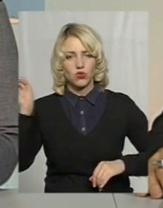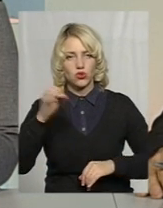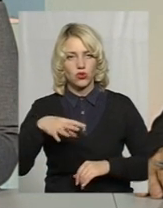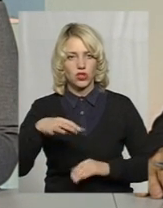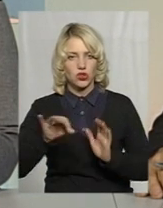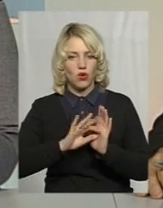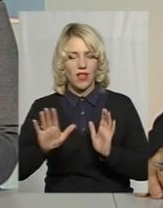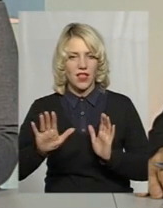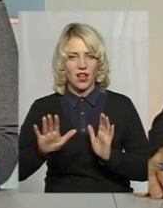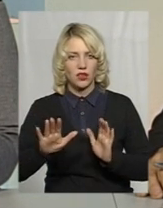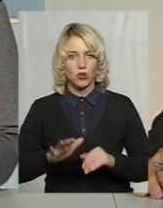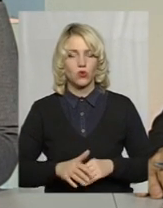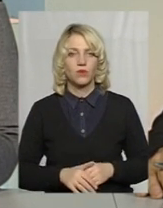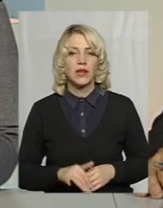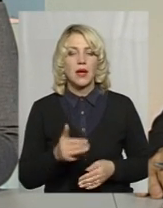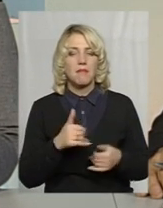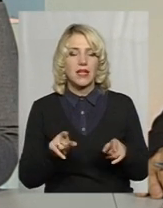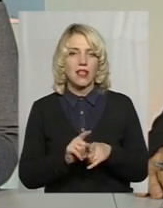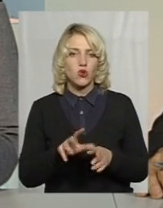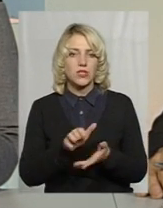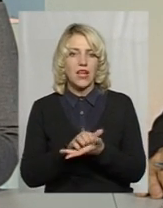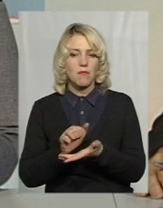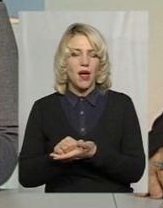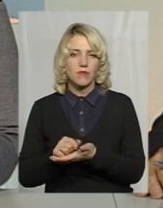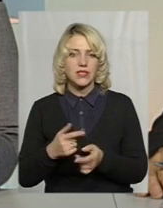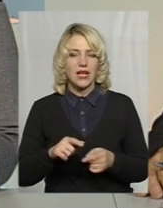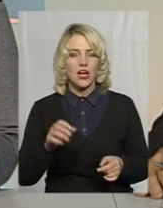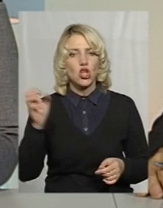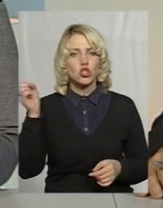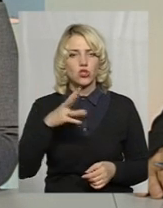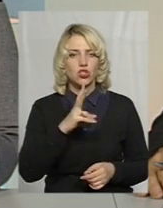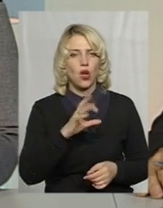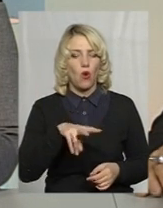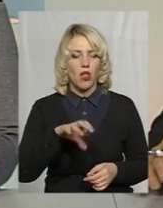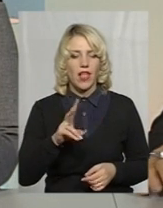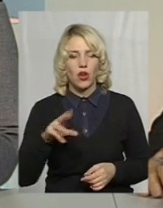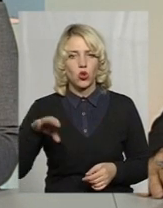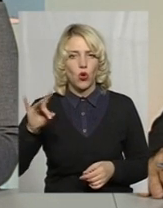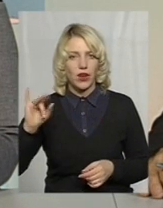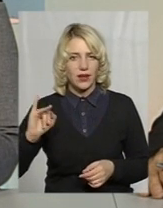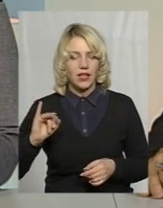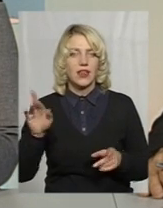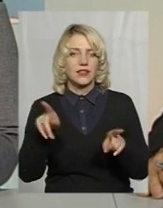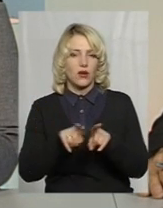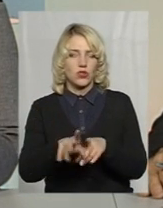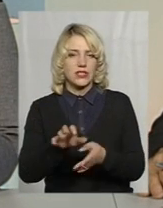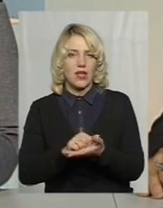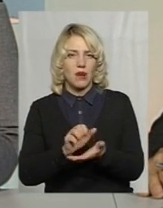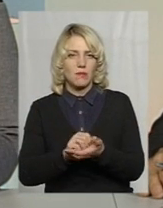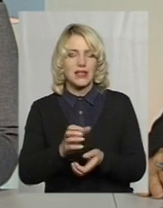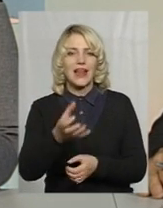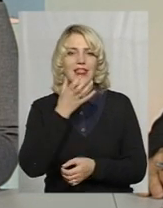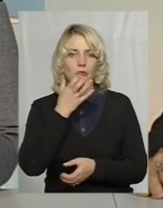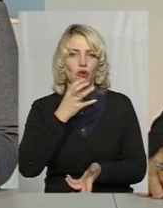енергетику. Ми також займаємося сонячними колекторами, ми також займаємося тепловими